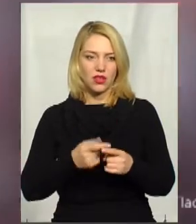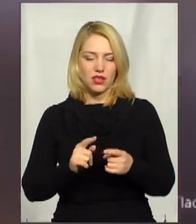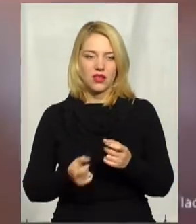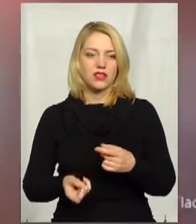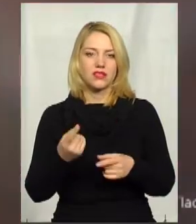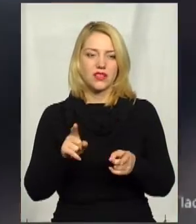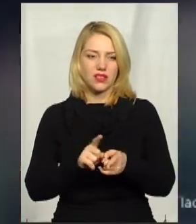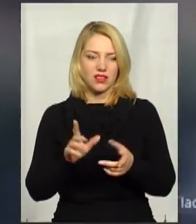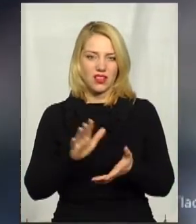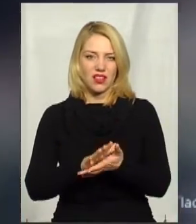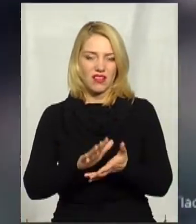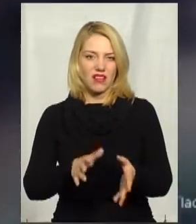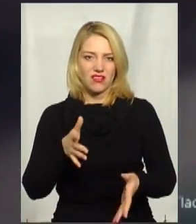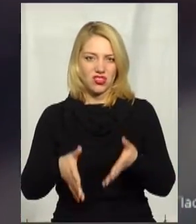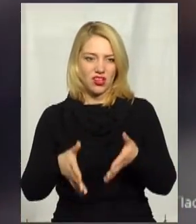звідки та сажа?